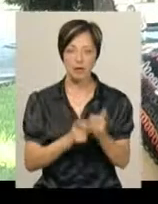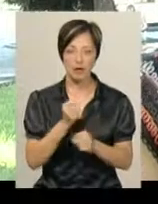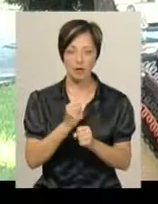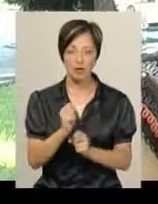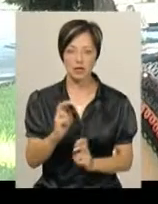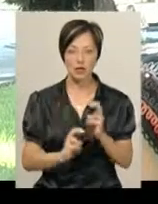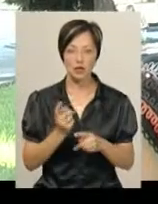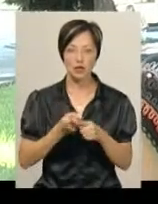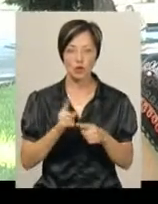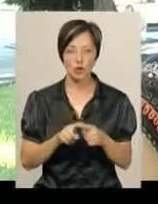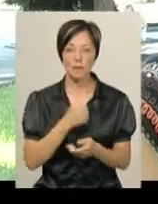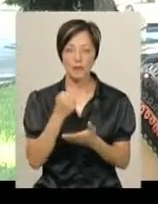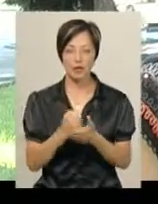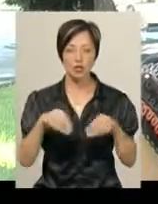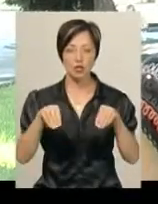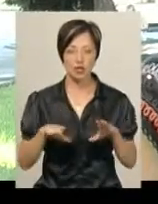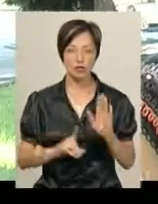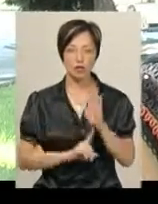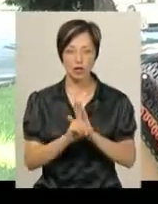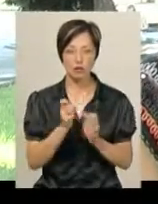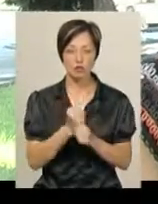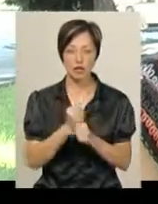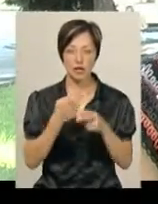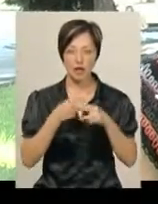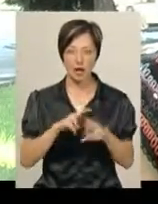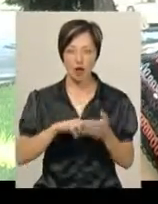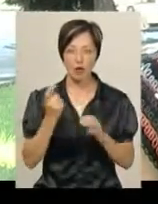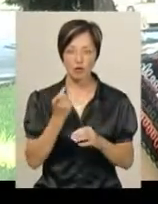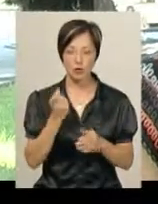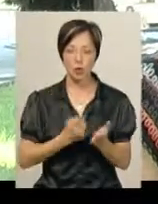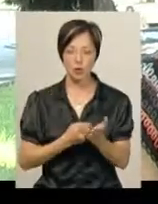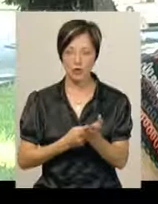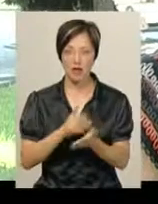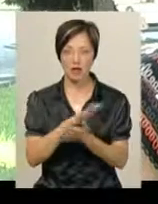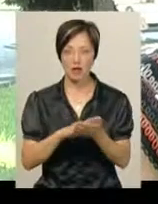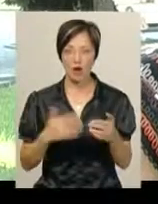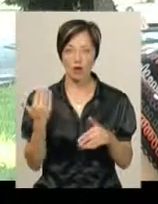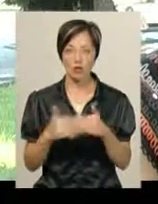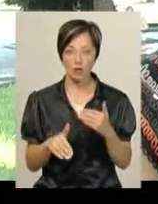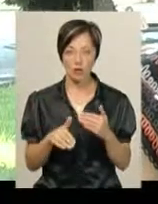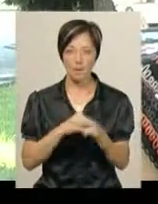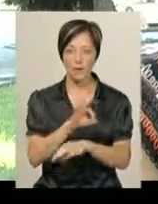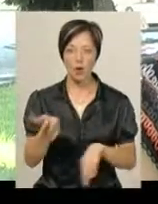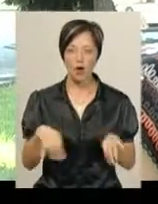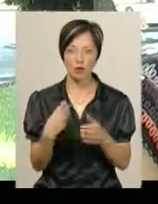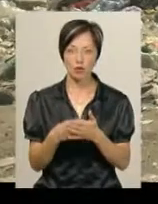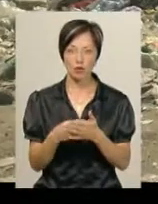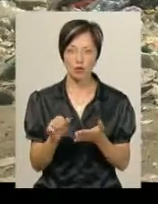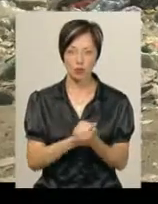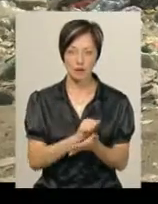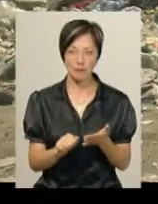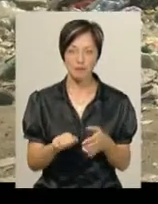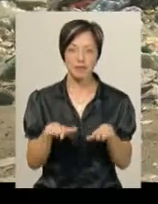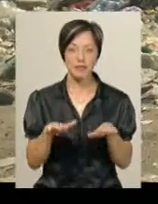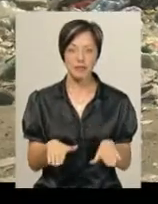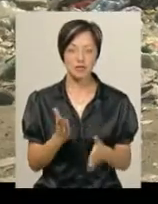Тому і прийнято було рішення, що спочатку зробити техніко-економічне обґрунтування, а надалі вже проєктно-кошторисну документацію. З